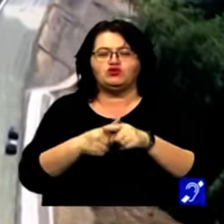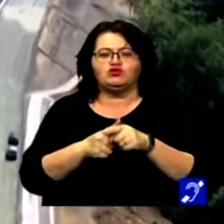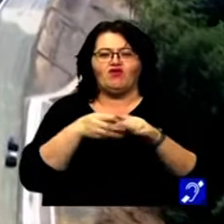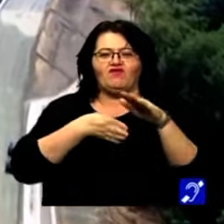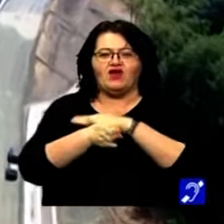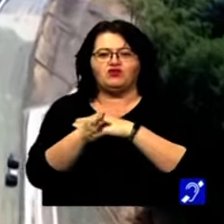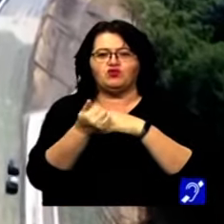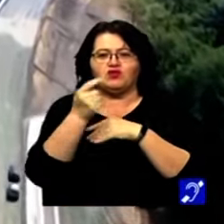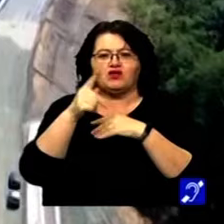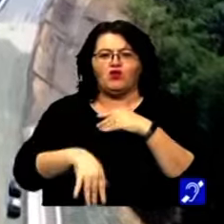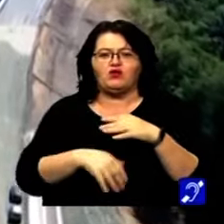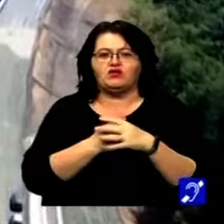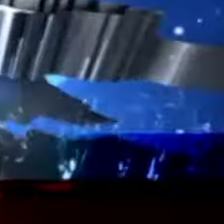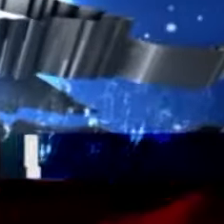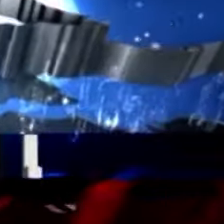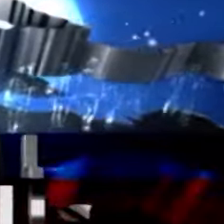viaduct de peste un kilometru.